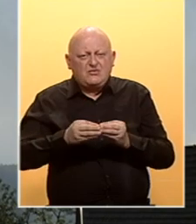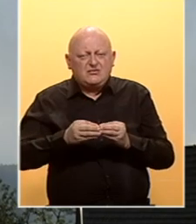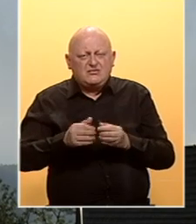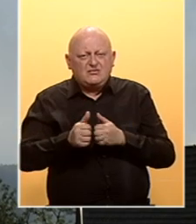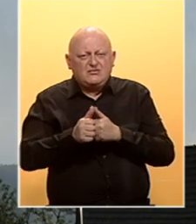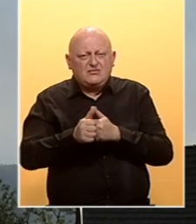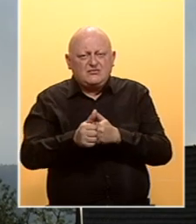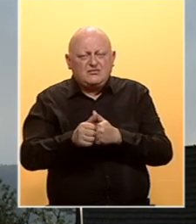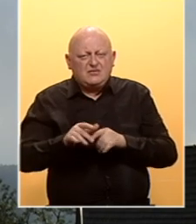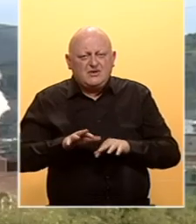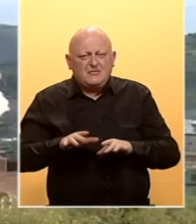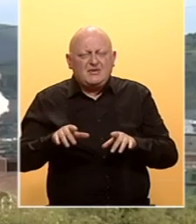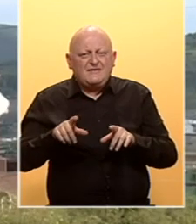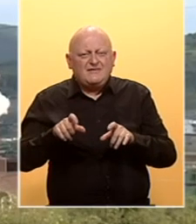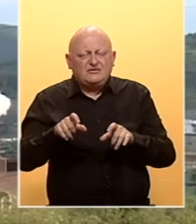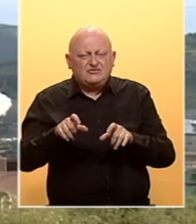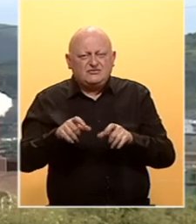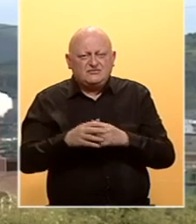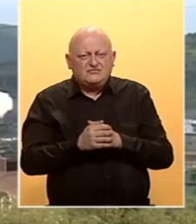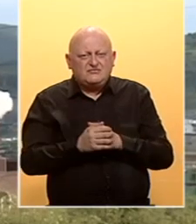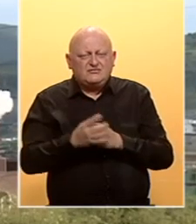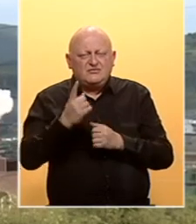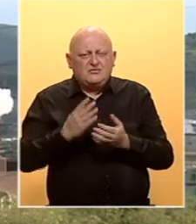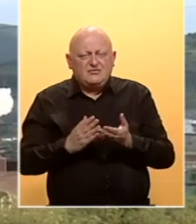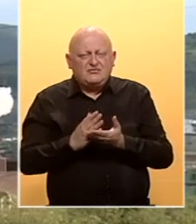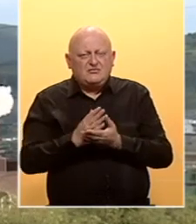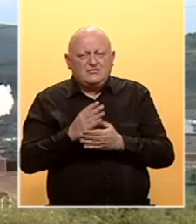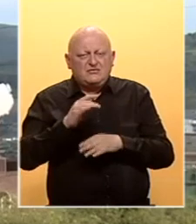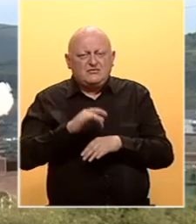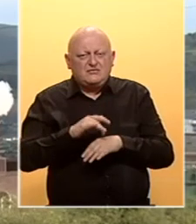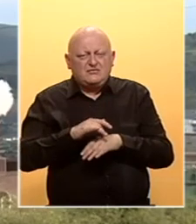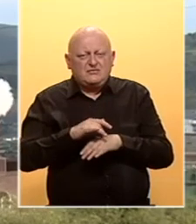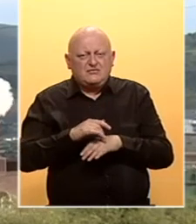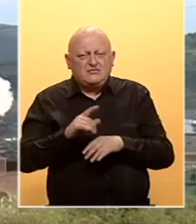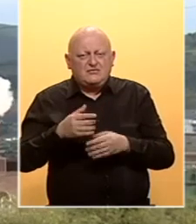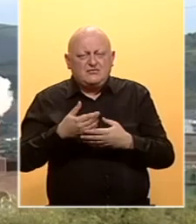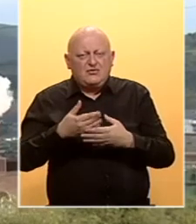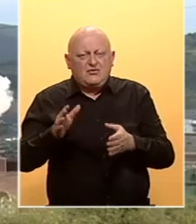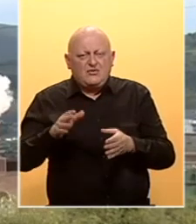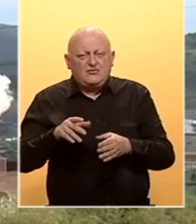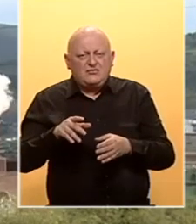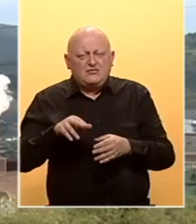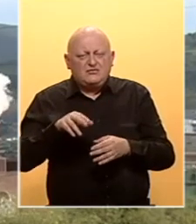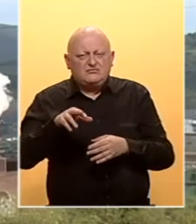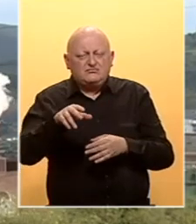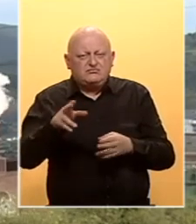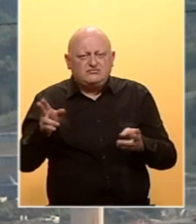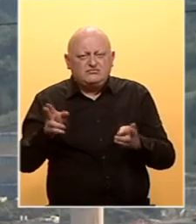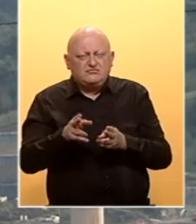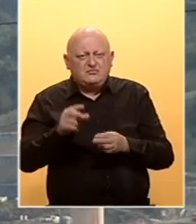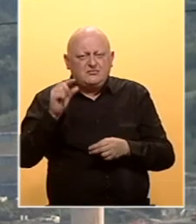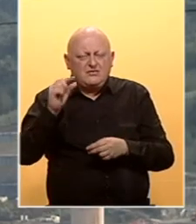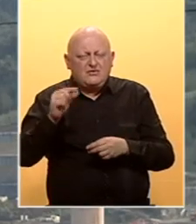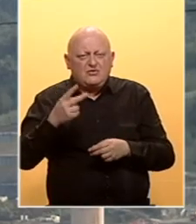će praćeni pandemijom koronavirusa. U prvom slučaju preporuka je sekretar i na otvorenom izruženom s hemijskim agencima svedena minimum,